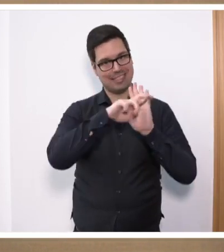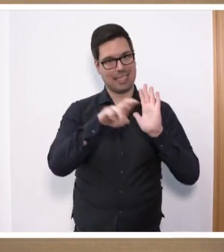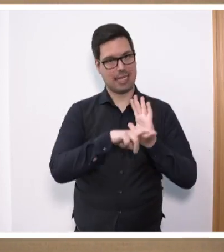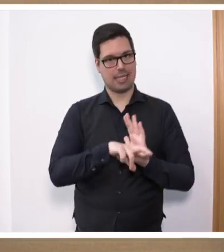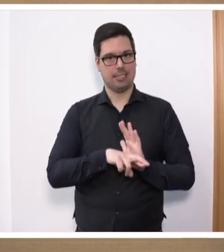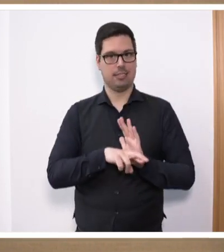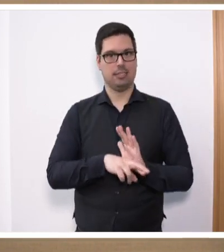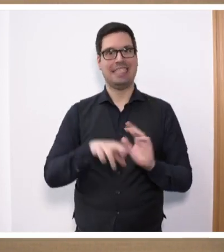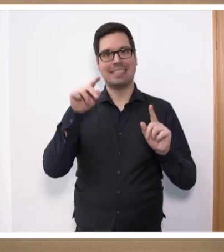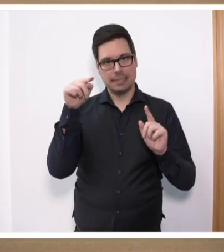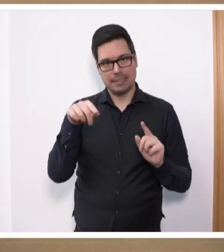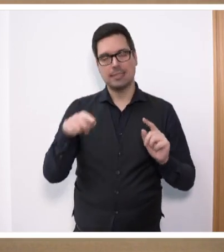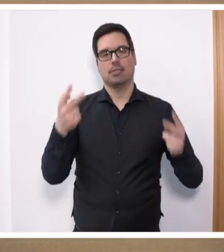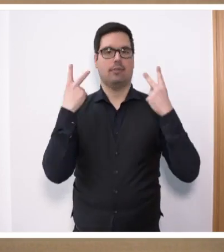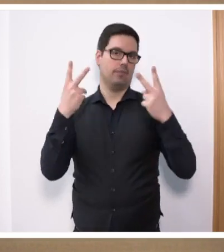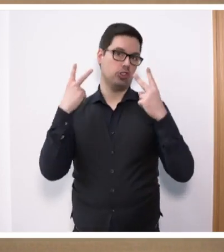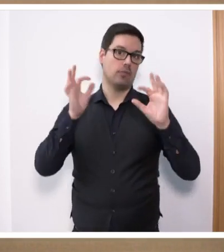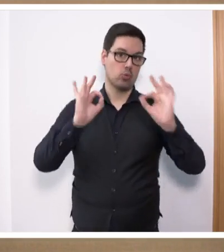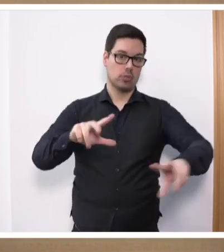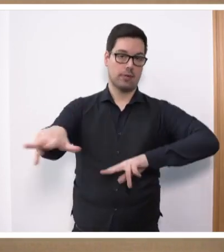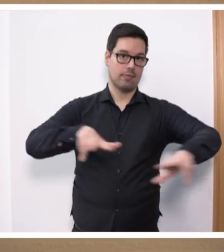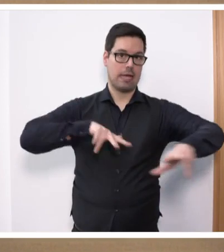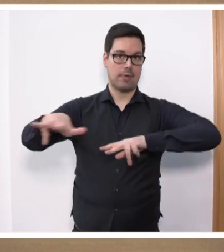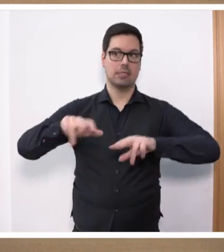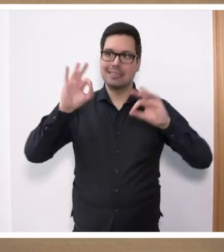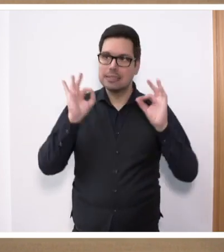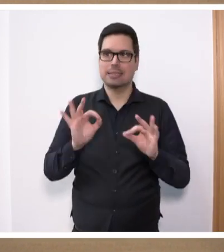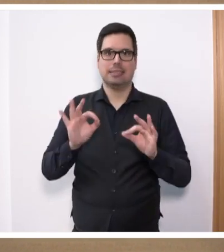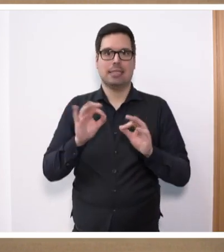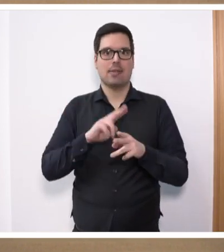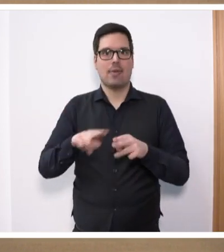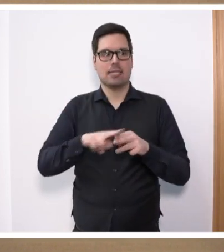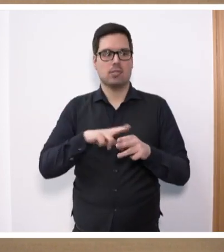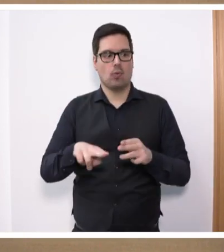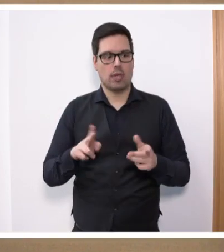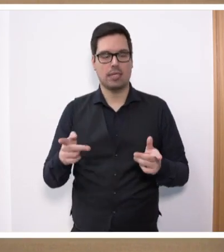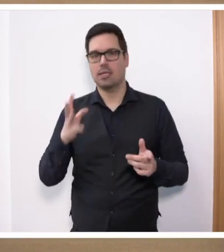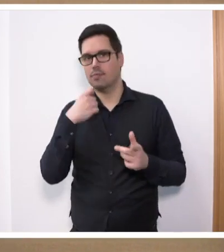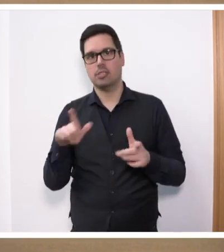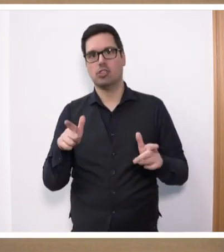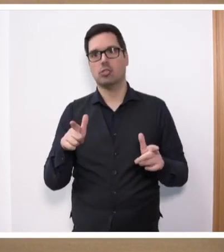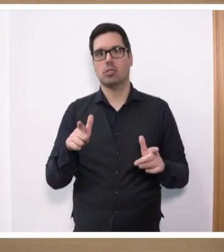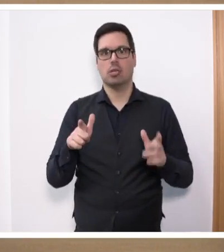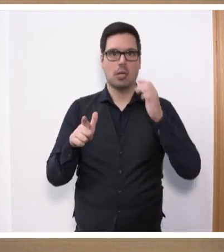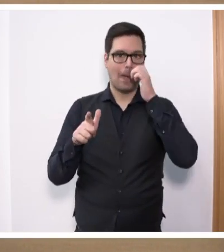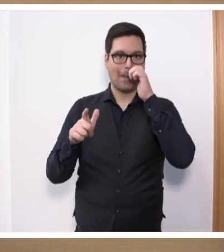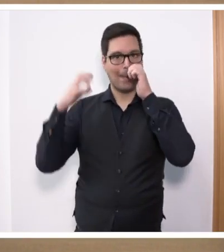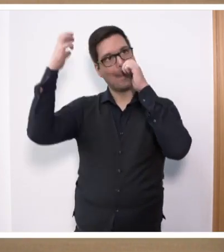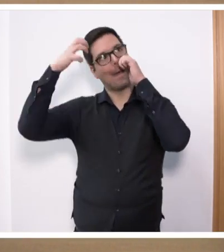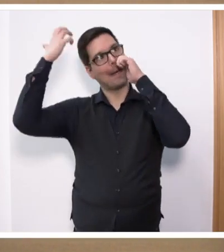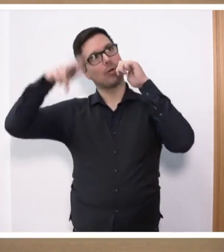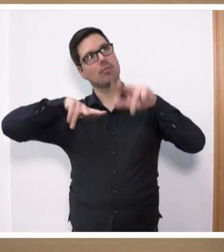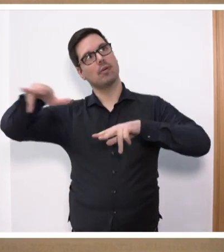Sie sind das Rüstzeug für eine gute Verwaltung. Dieses Rüstzeug sind wir nicht bereit, auf dem Altar einer erträumten